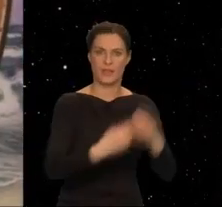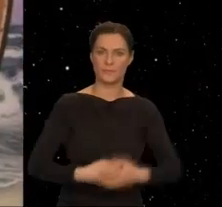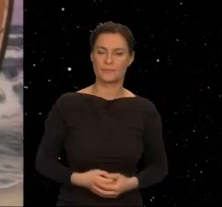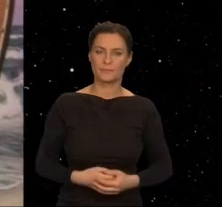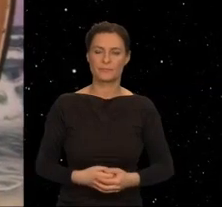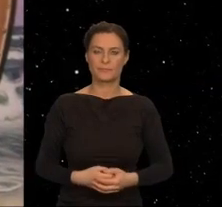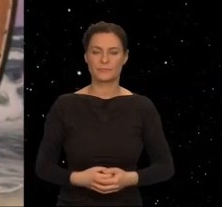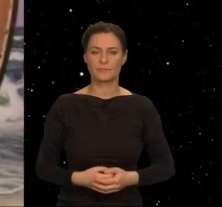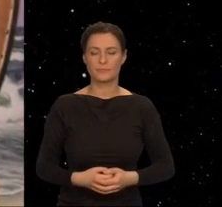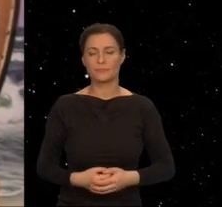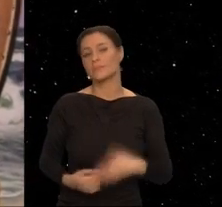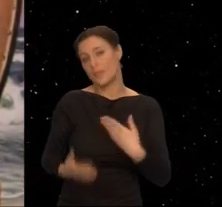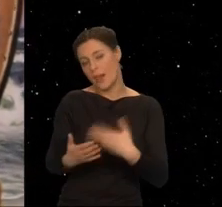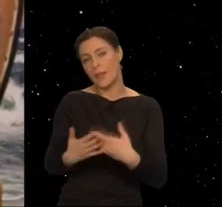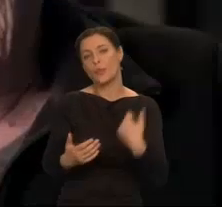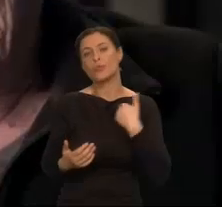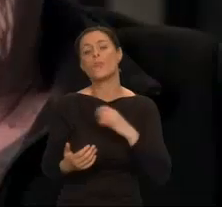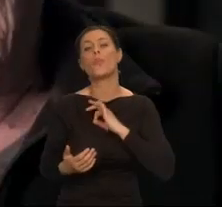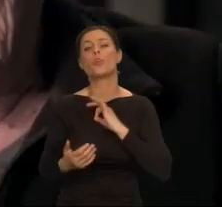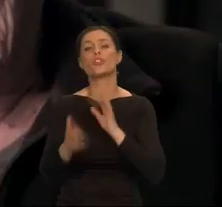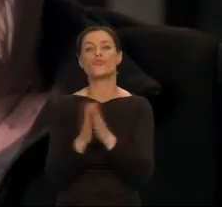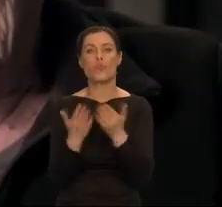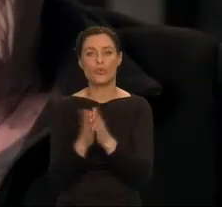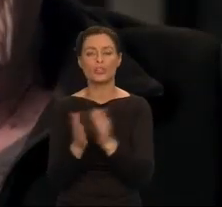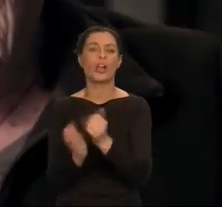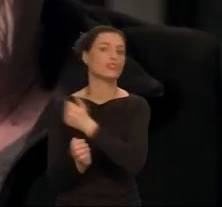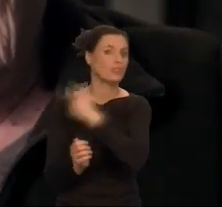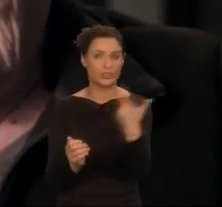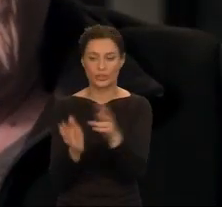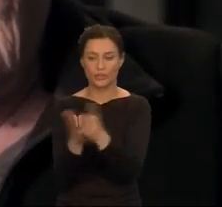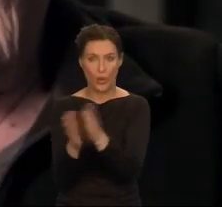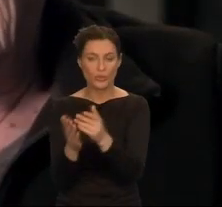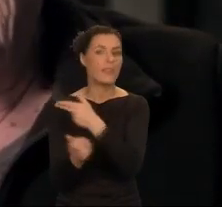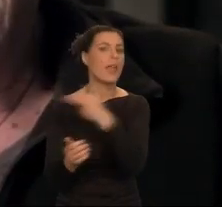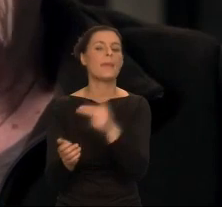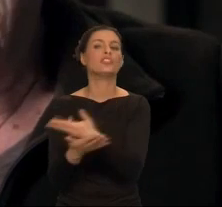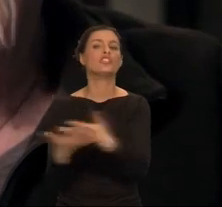Tak też było w wypadku pierwszej trylogii o ziemiomorzu.